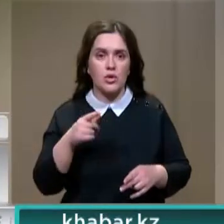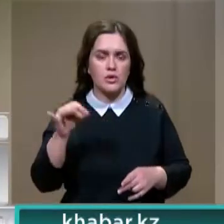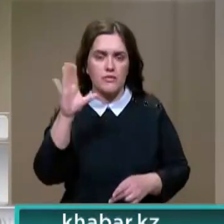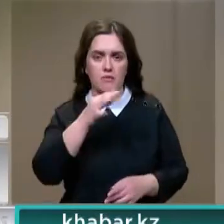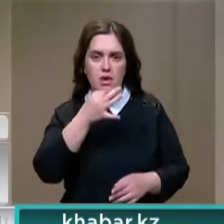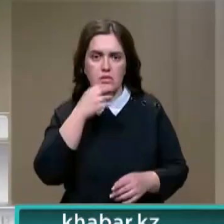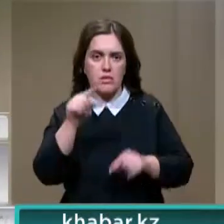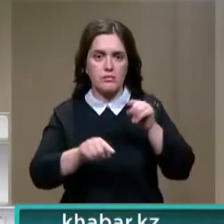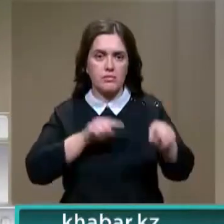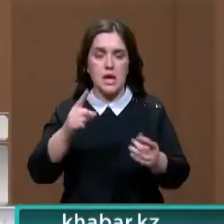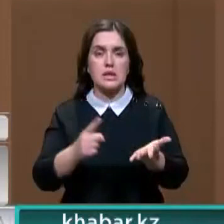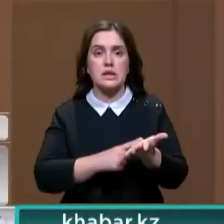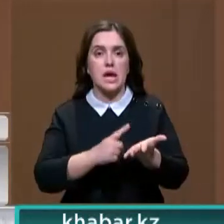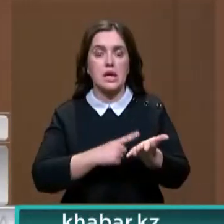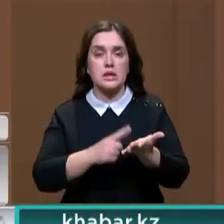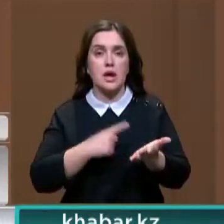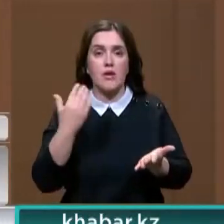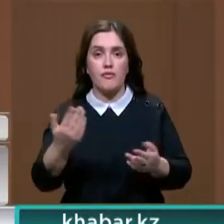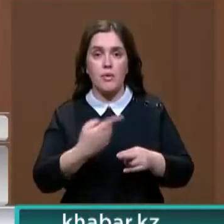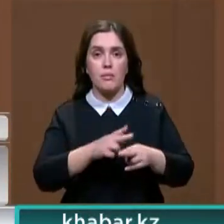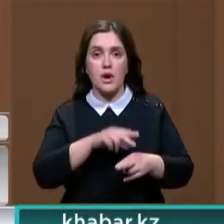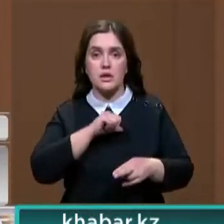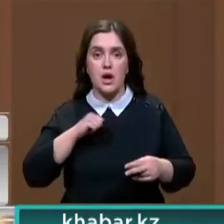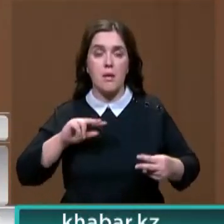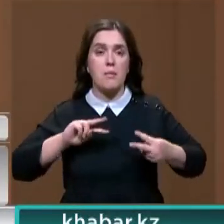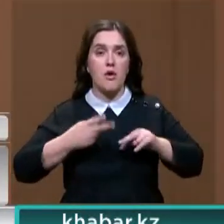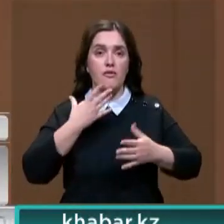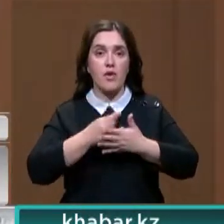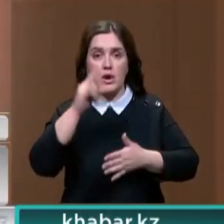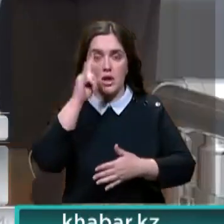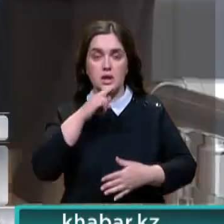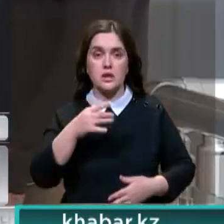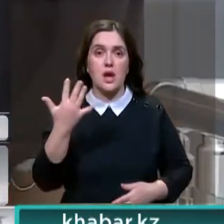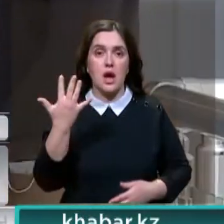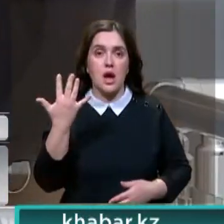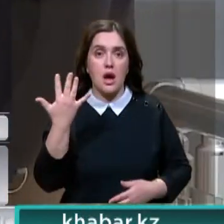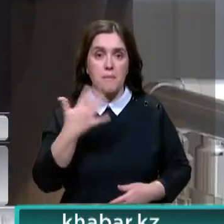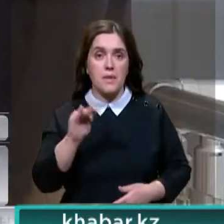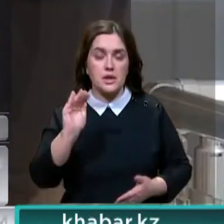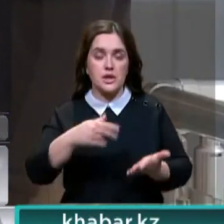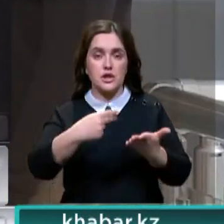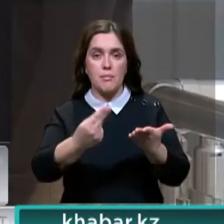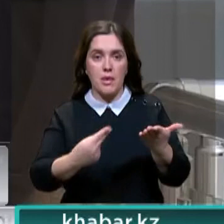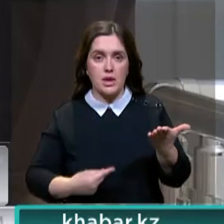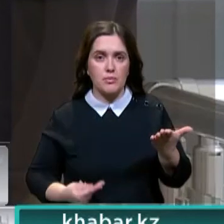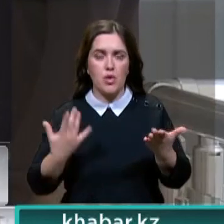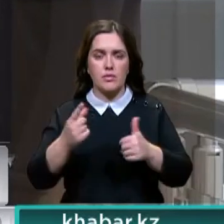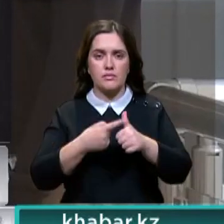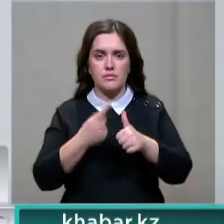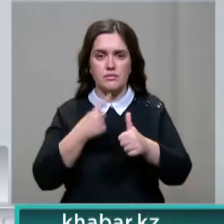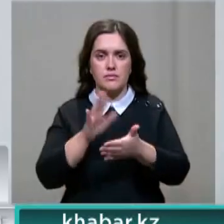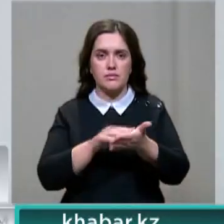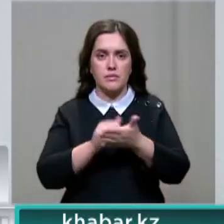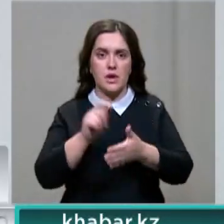На странице Алексея Каихпаева парень сам перевел свою фамилию на казахский больше 50 тысяч подписчиков. Они уже прозвали его